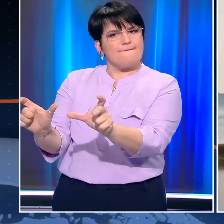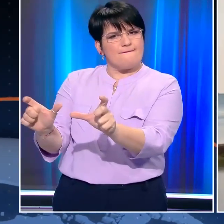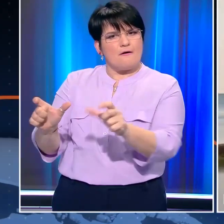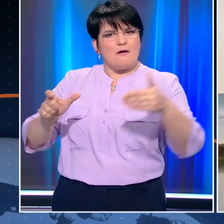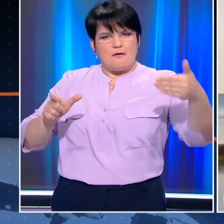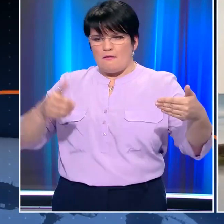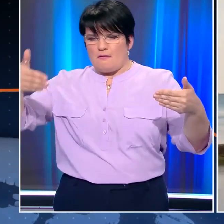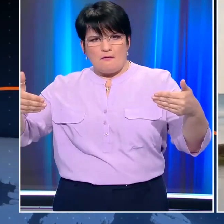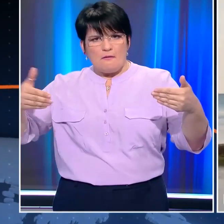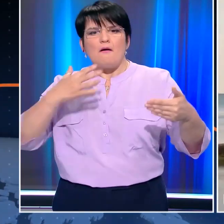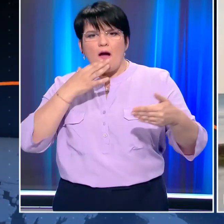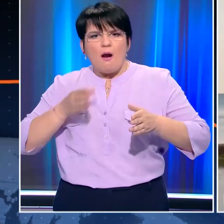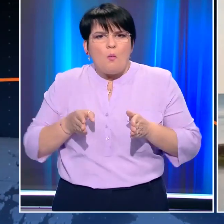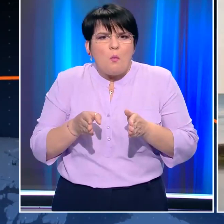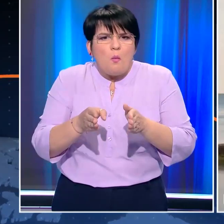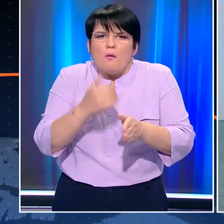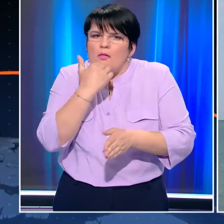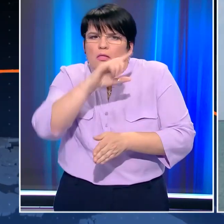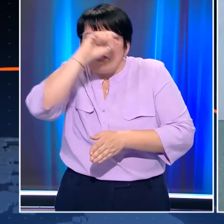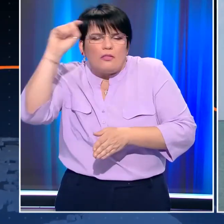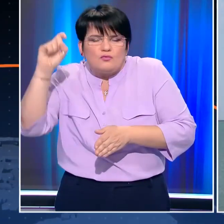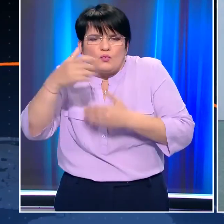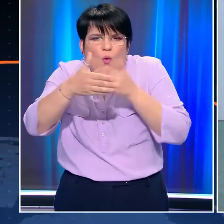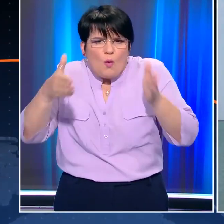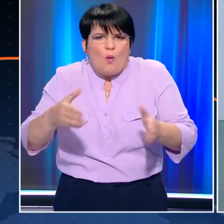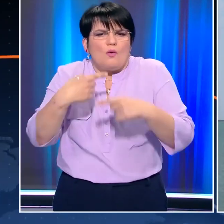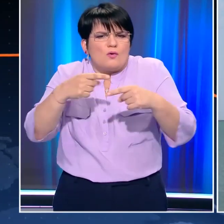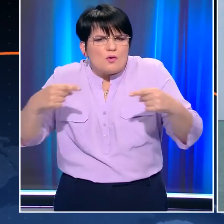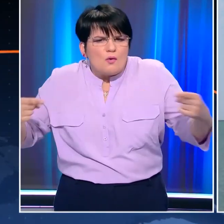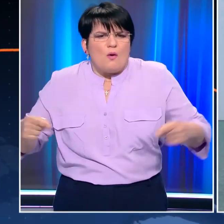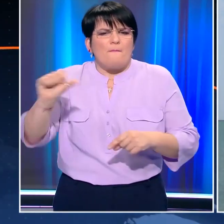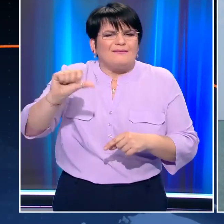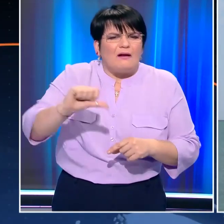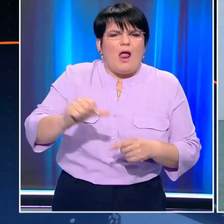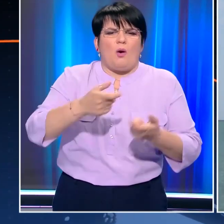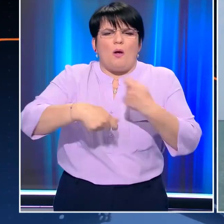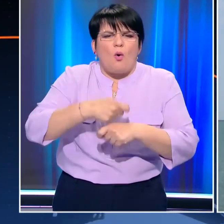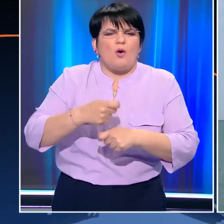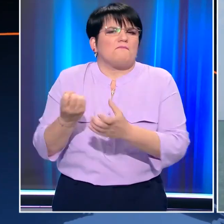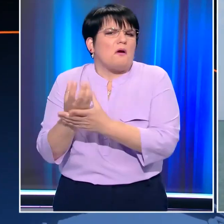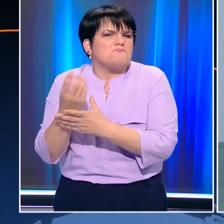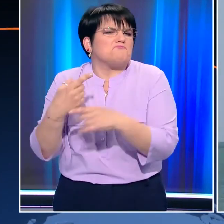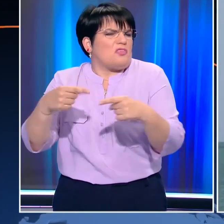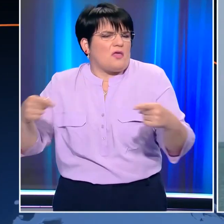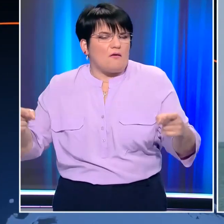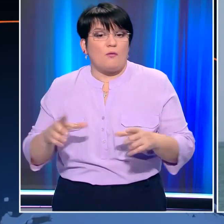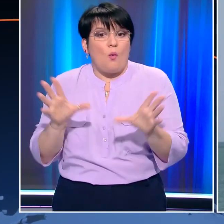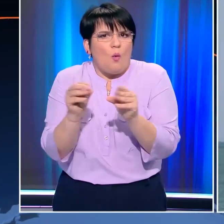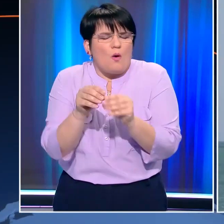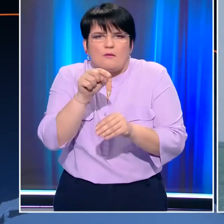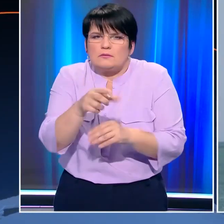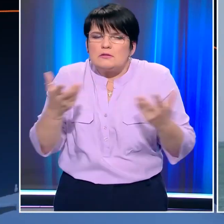δύο άκρες του καναλιού, δεκάδες με εμπορευματοκιβώτια, χίδιν φορτίο, αργό πετρέλαιο και υγροποιημένο φυσικό αέριο. Αποτέλεσμα να